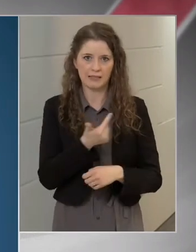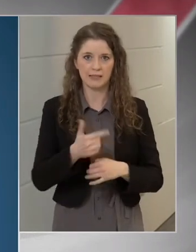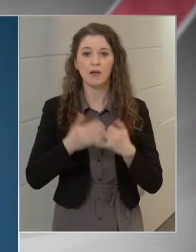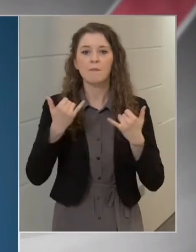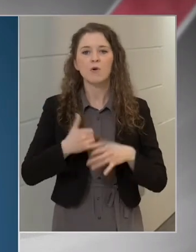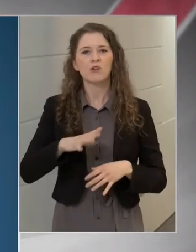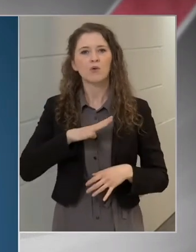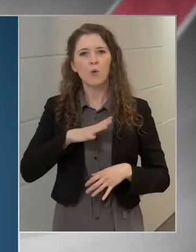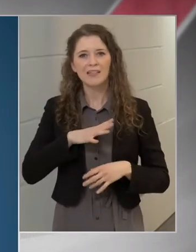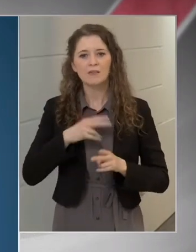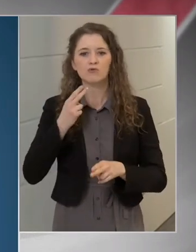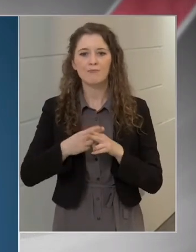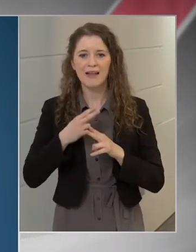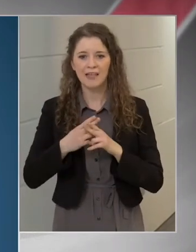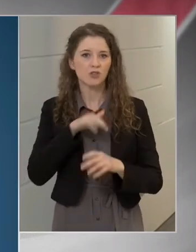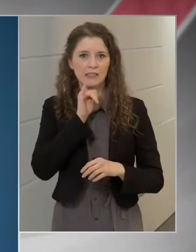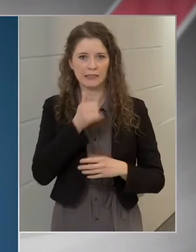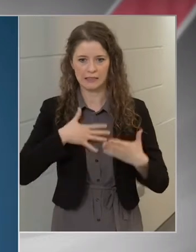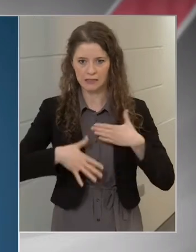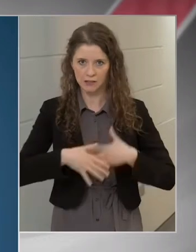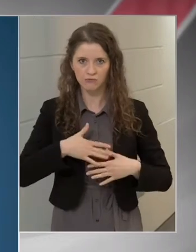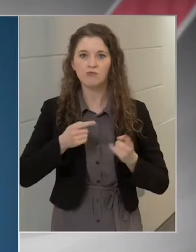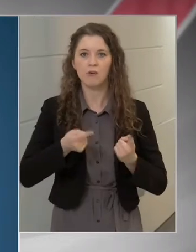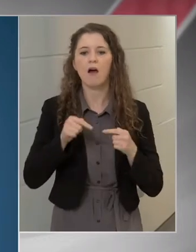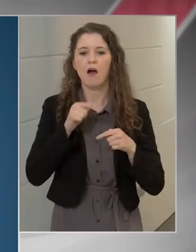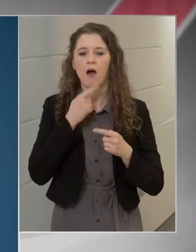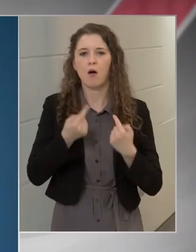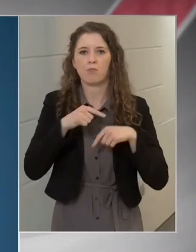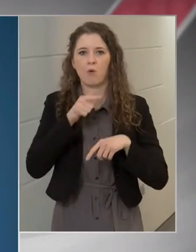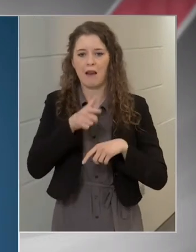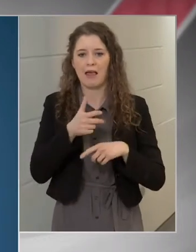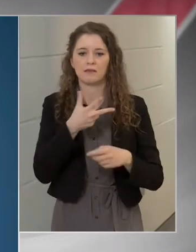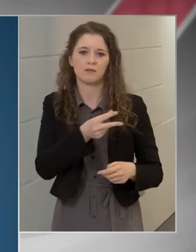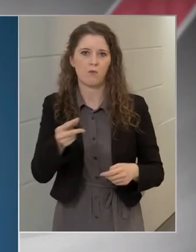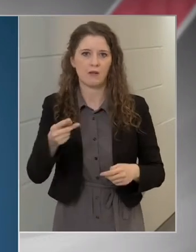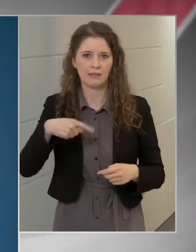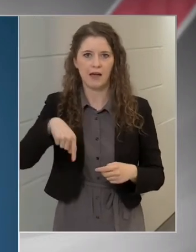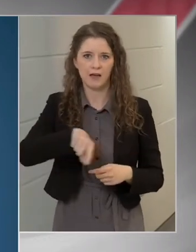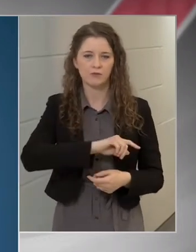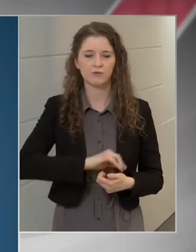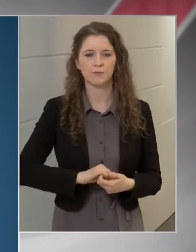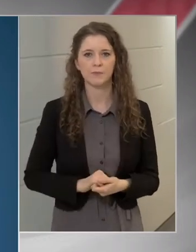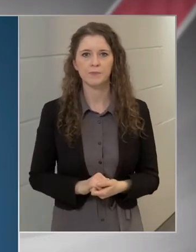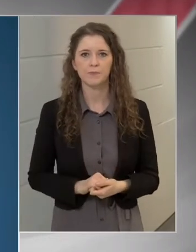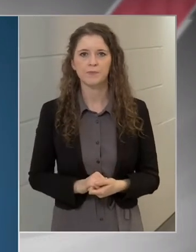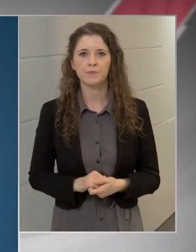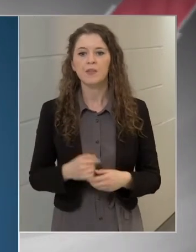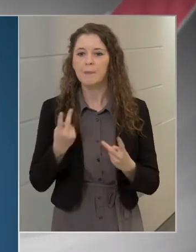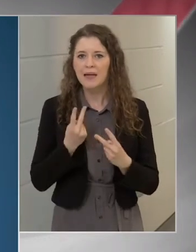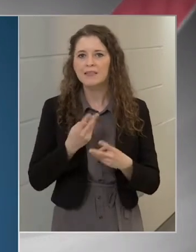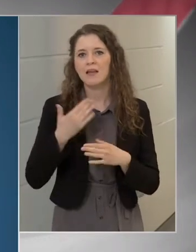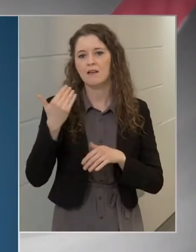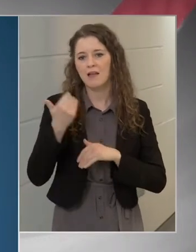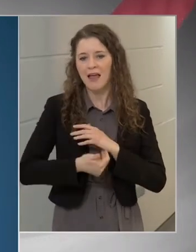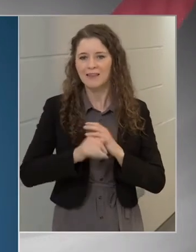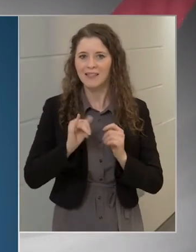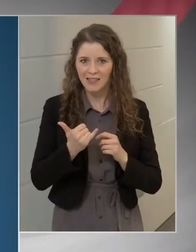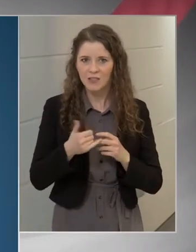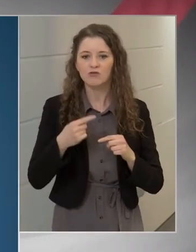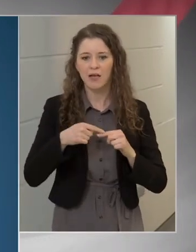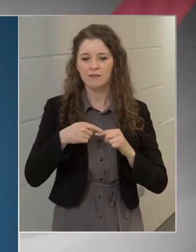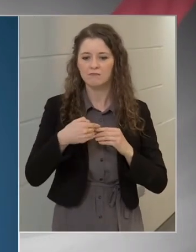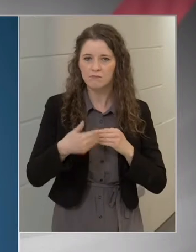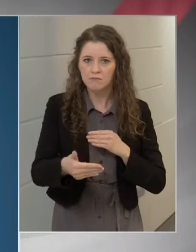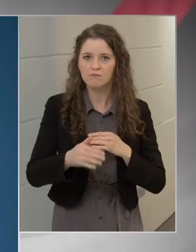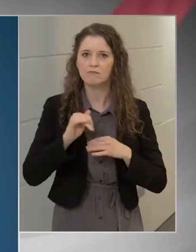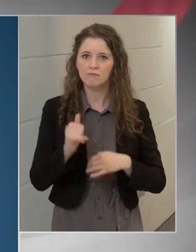betegségekben nem szenvedő regisztráltakat fogjuk oltani. Természetesen, ahogy eddig is, ezután is, a házi